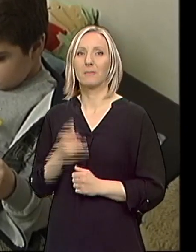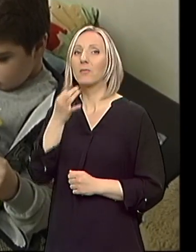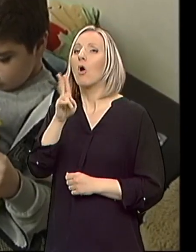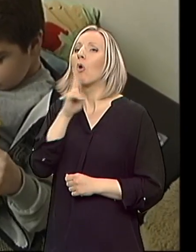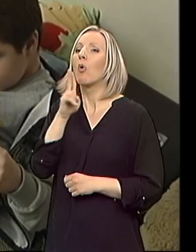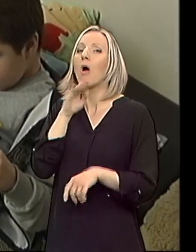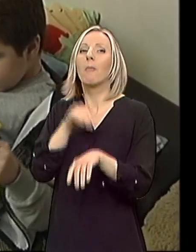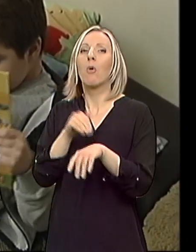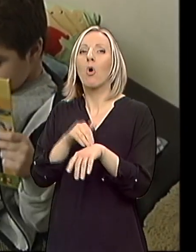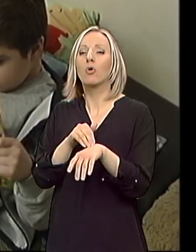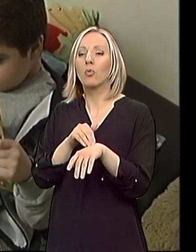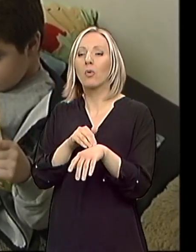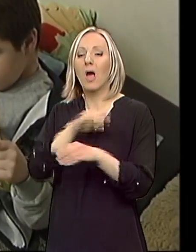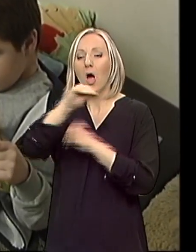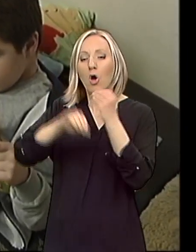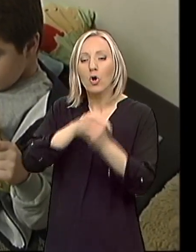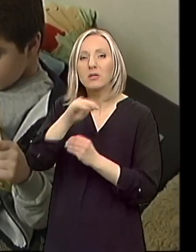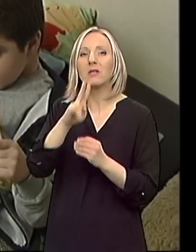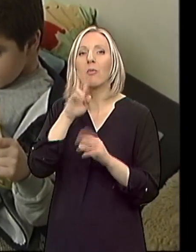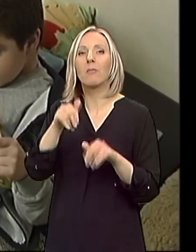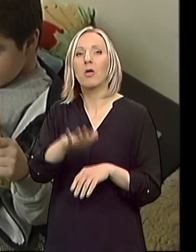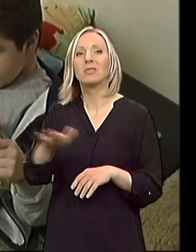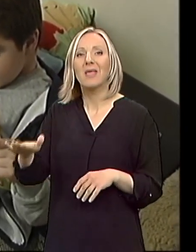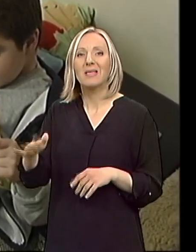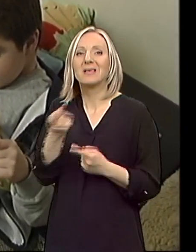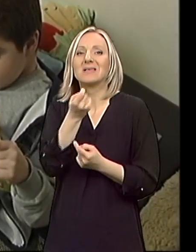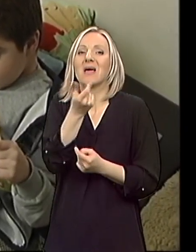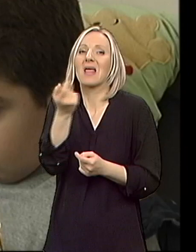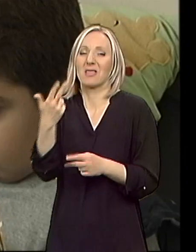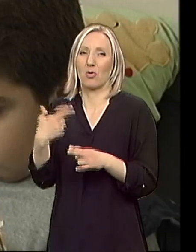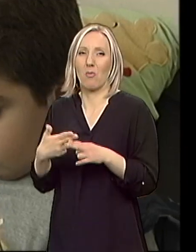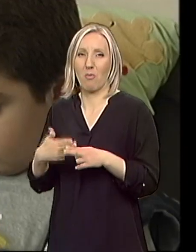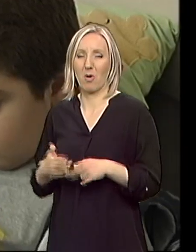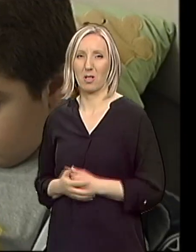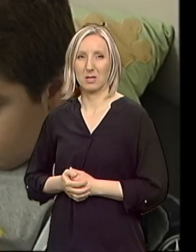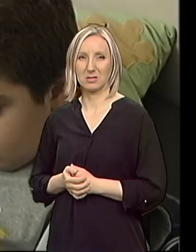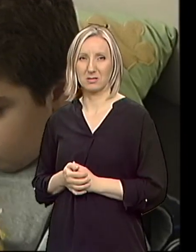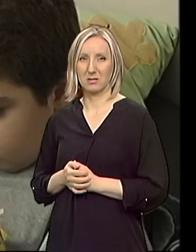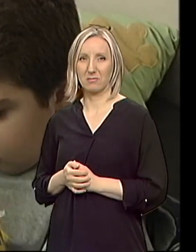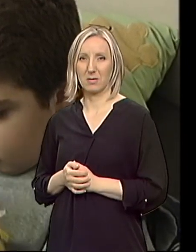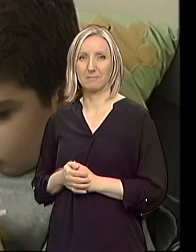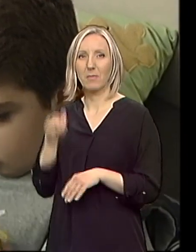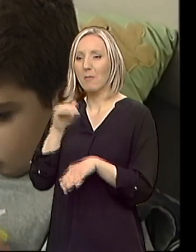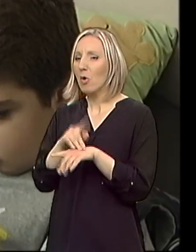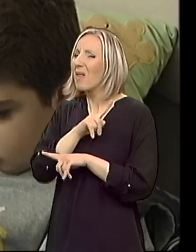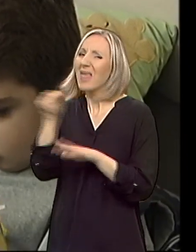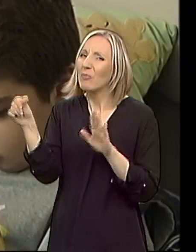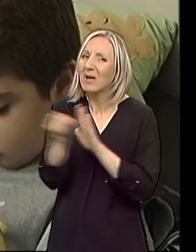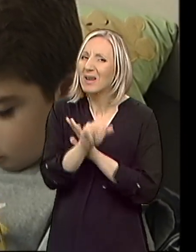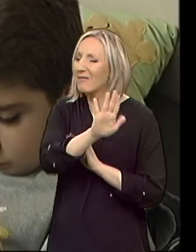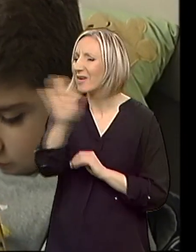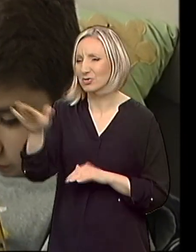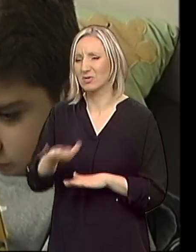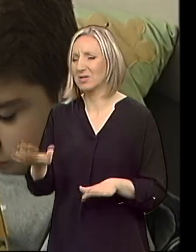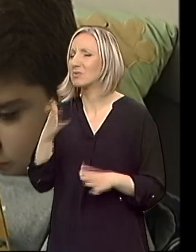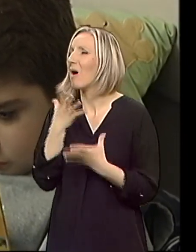roditeljima koje imaju dete sa nekom redkom božću? Pa moja poruka je da ne kriju svoju decu, a ima